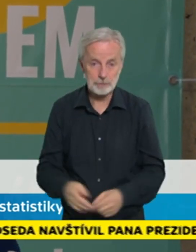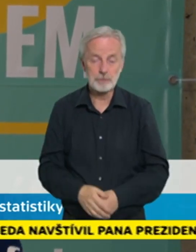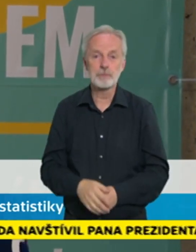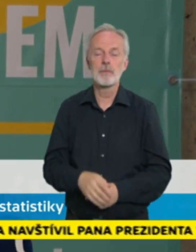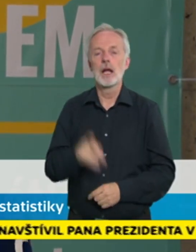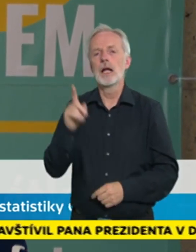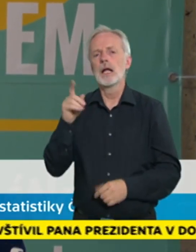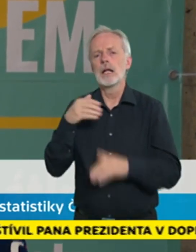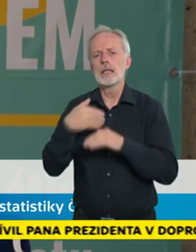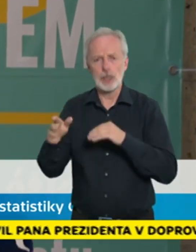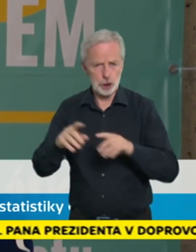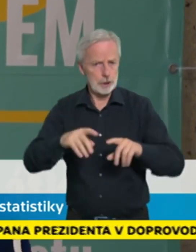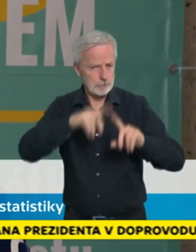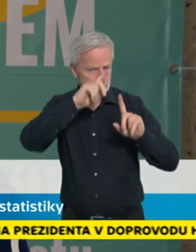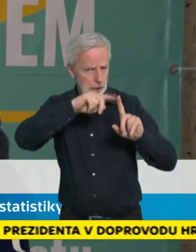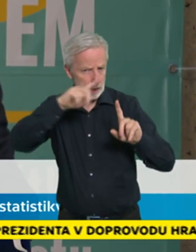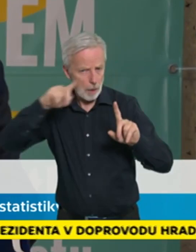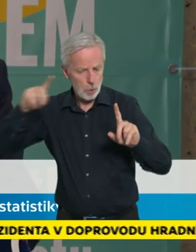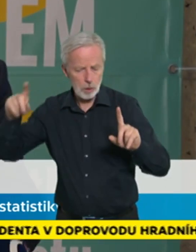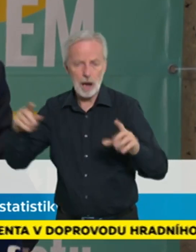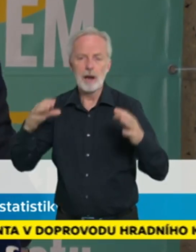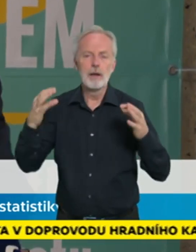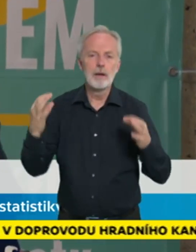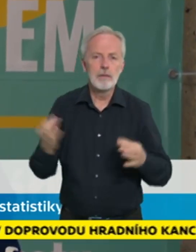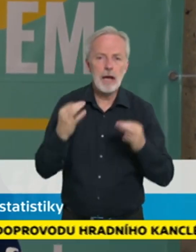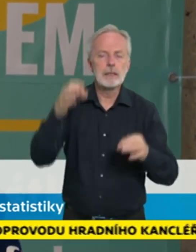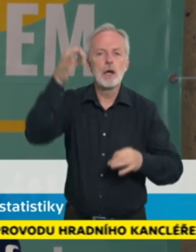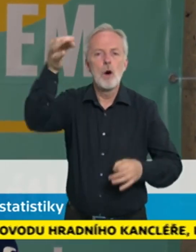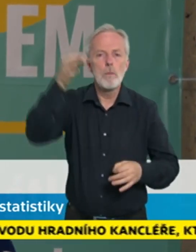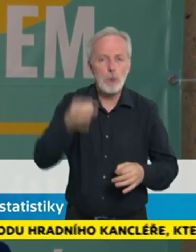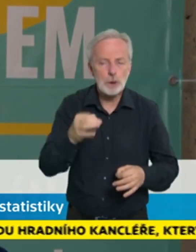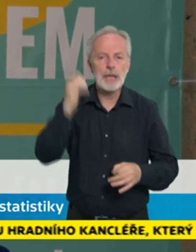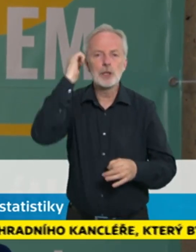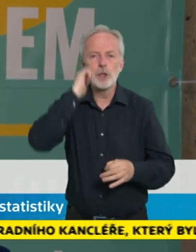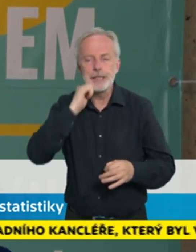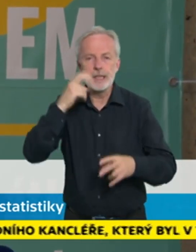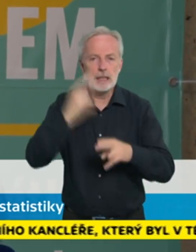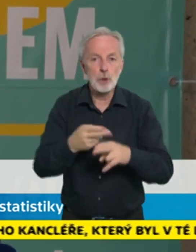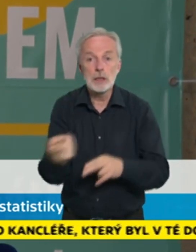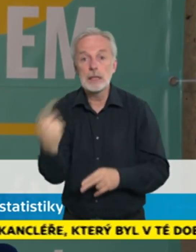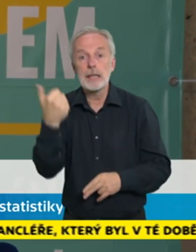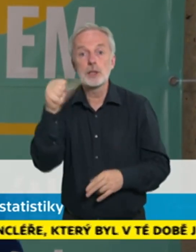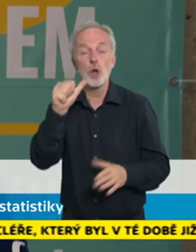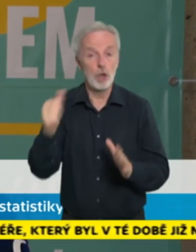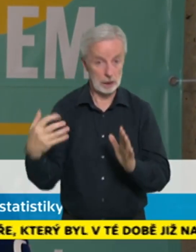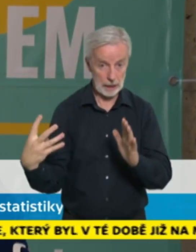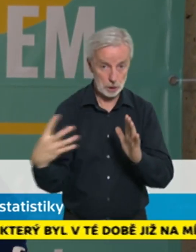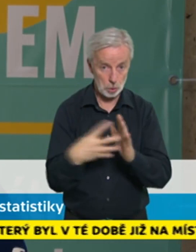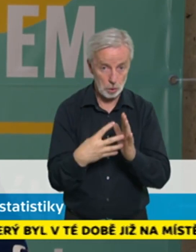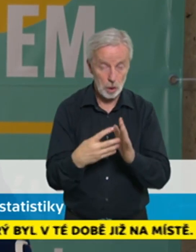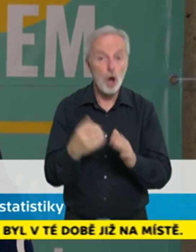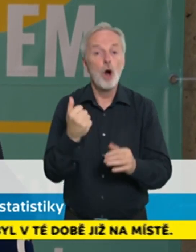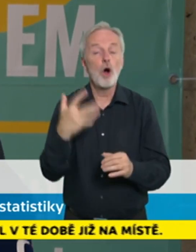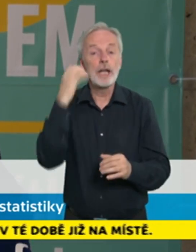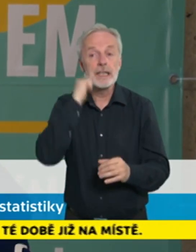Ona vlastně, abych to řekl lidsky, je to procento pozitivních třeba na 100 testů a ukazuje záchytovost. Čím víc to roste,